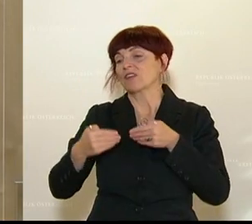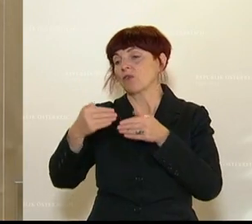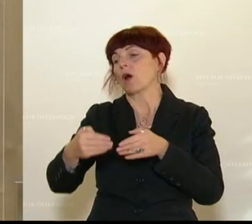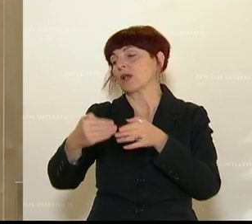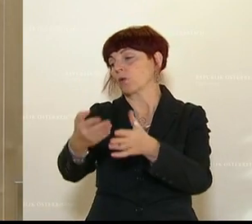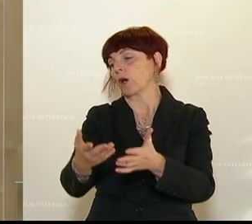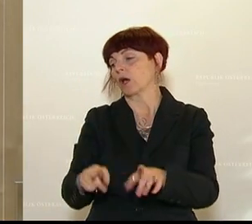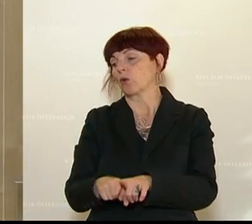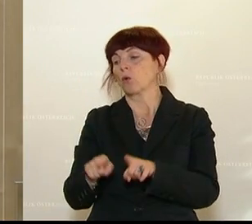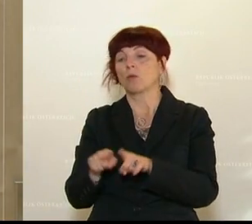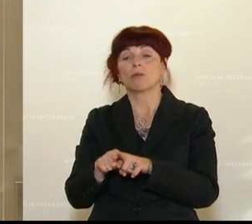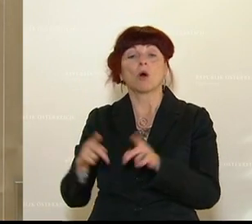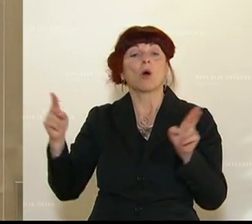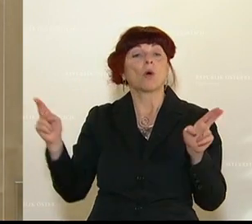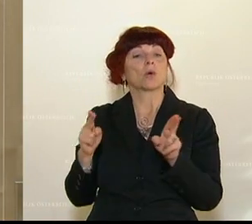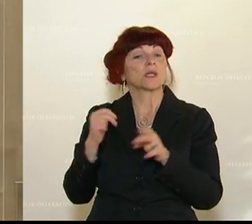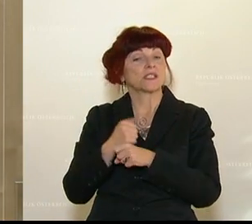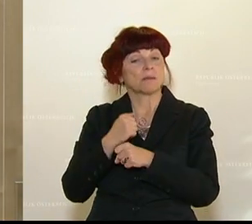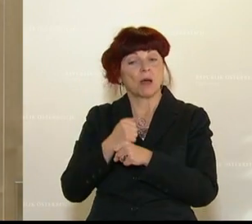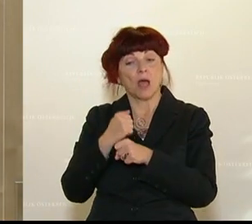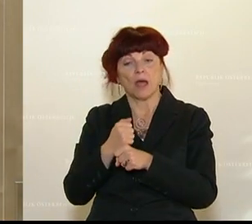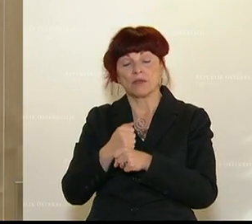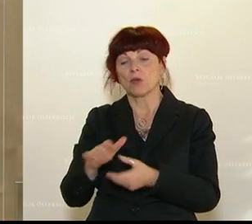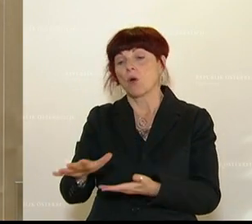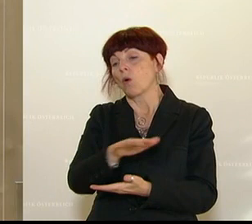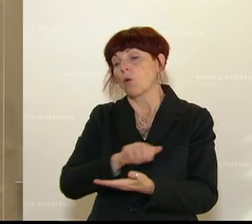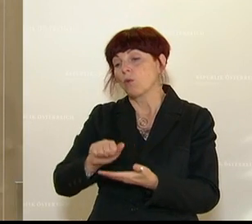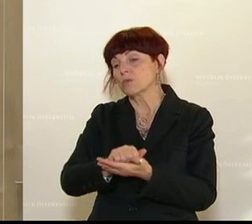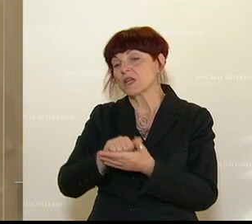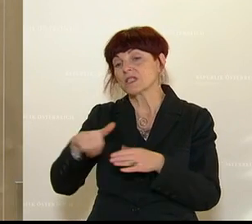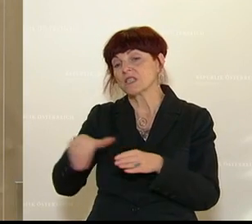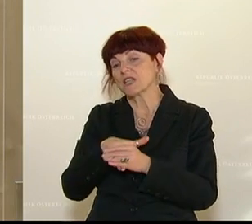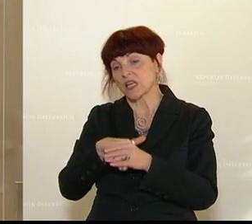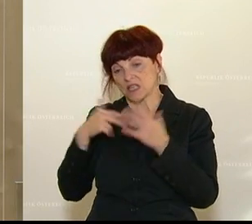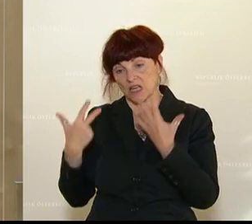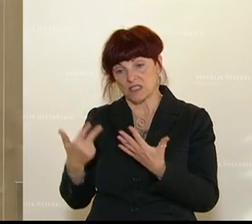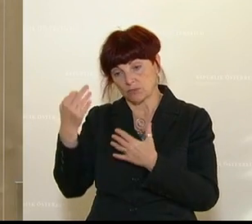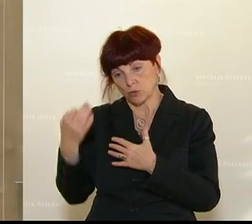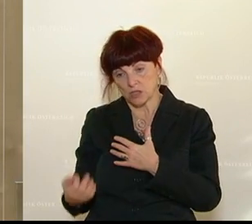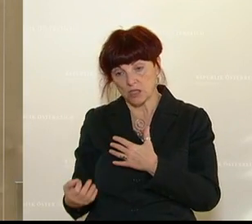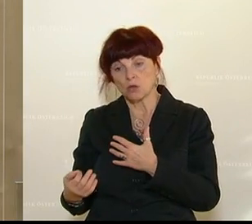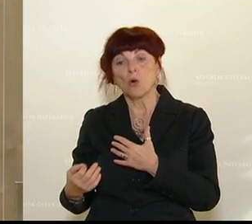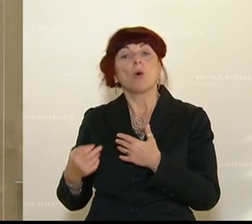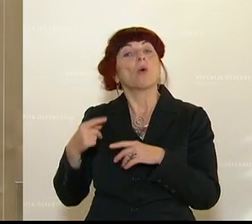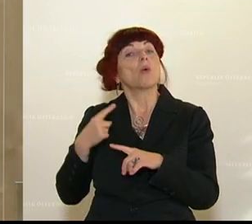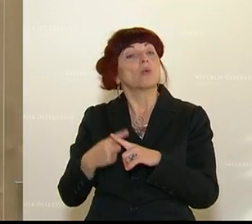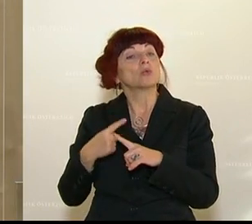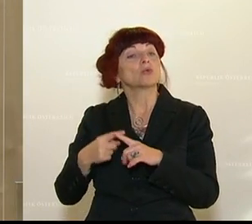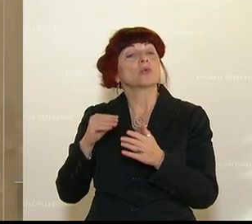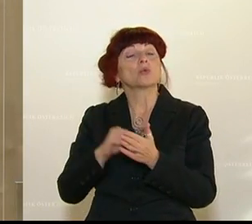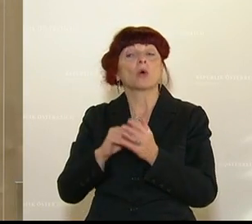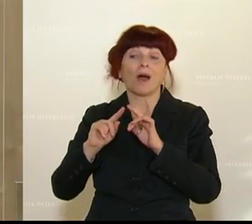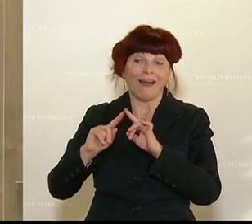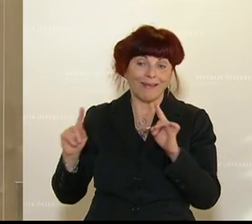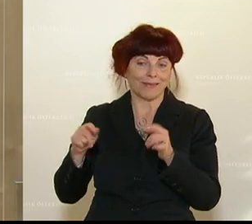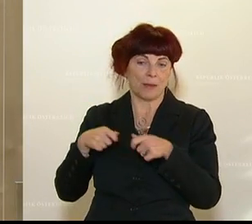Kurzarbeit, der Umsatzersatz vor 80 Prozent. Und wenn es hier noch weitere Maßnahmen braucht, wie es der Herr